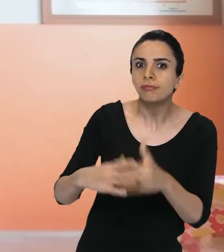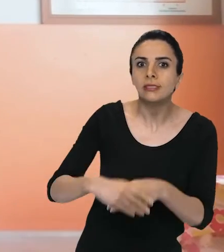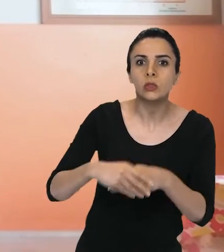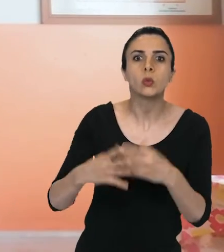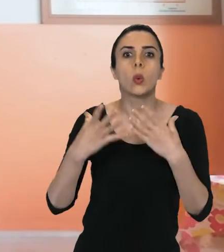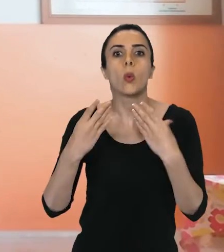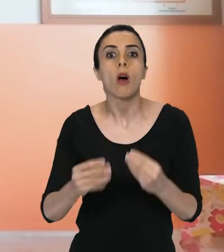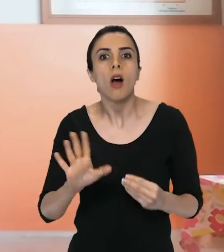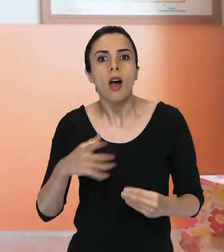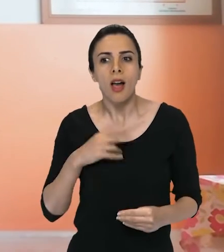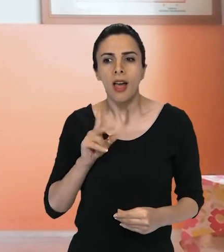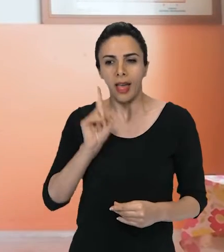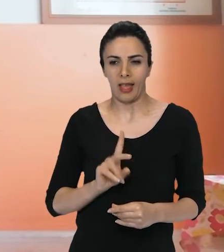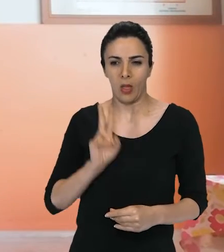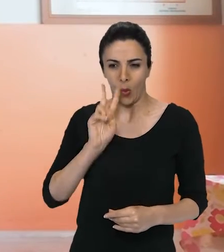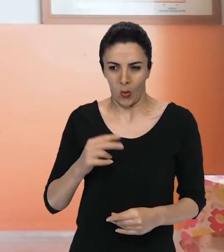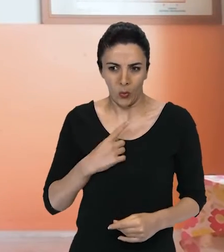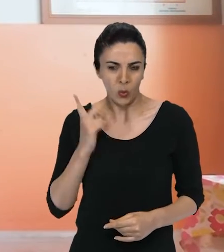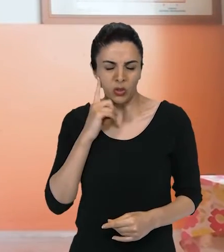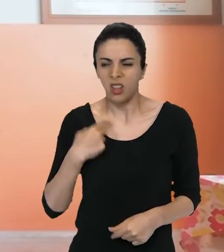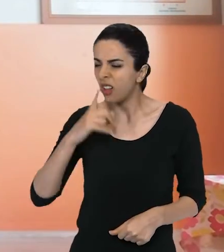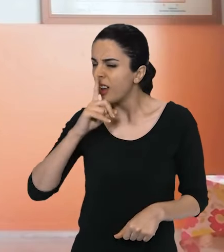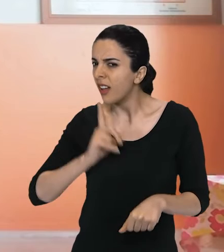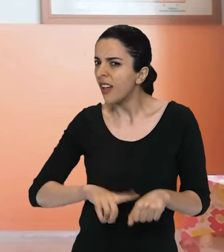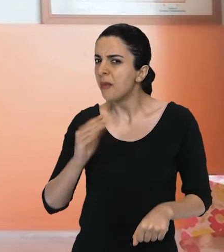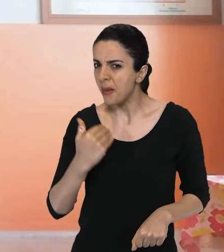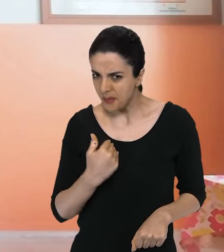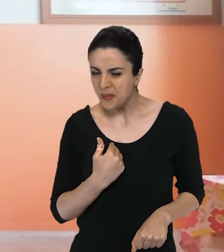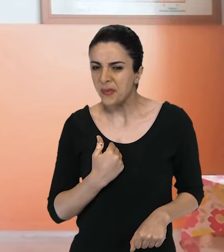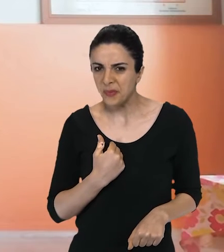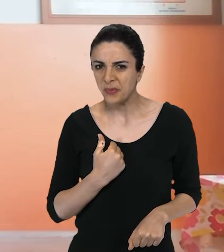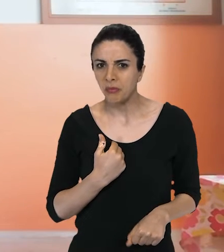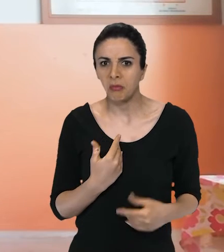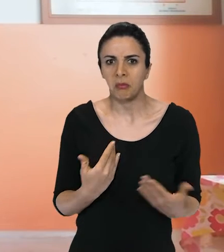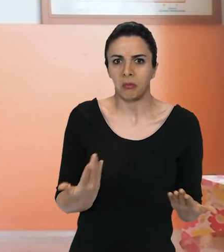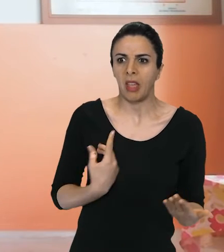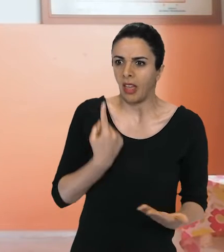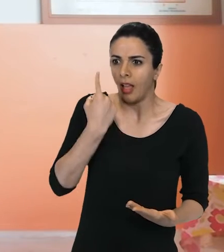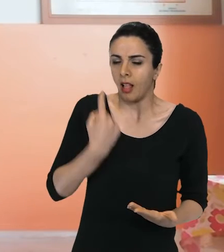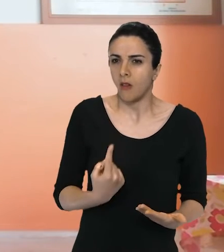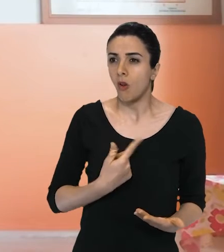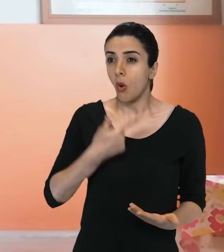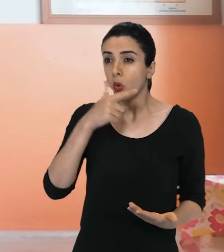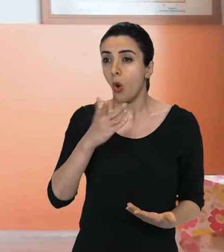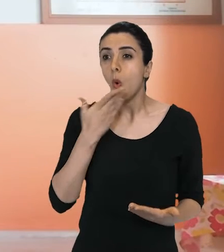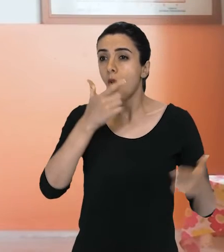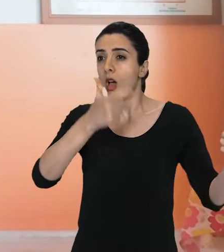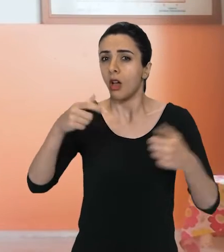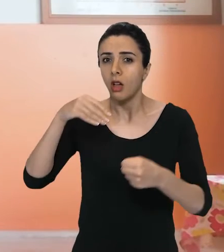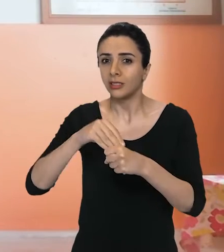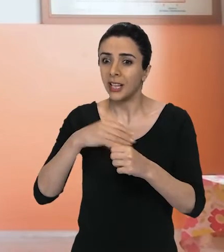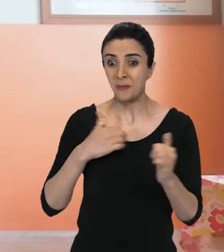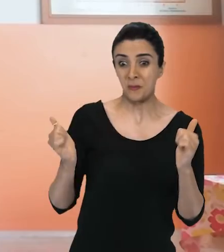Kodat eğitimini ilk duyduğumda gerçekten çok şaşırdım. Hatta inanamadım. Çünkü ilk defa köy okullarına yönelik, hatta